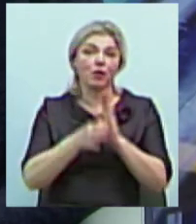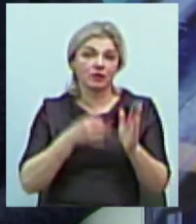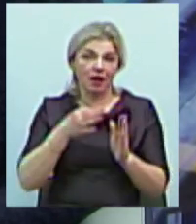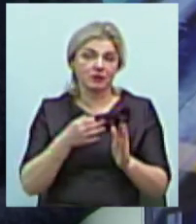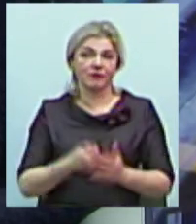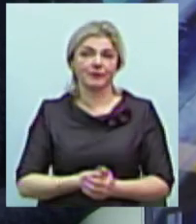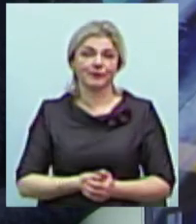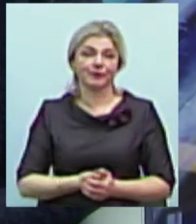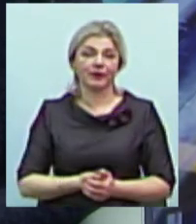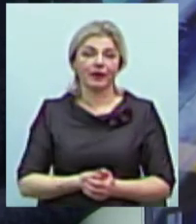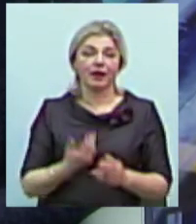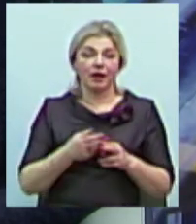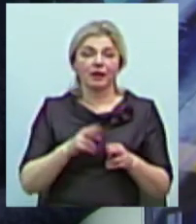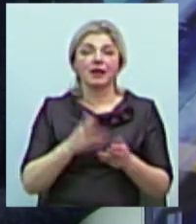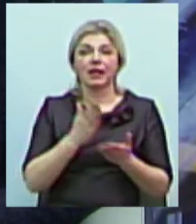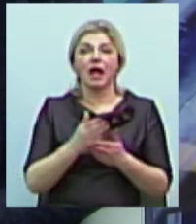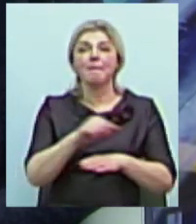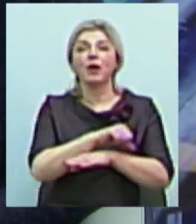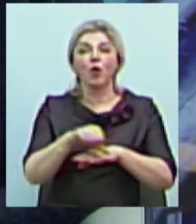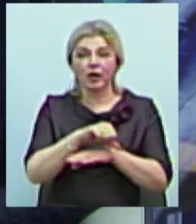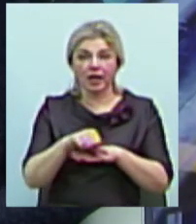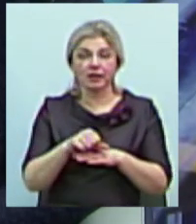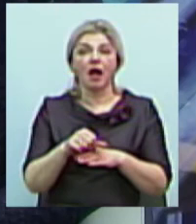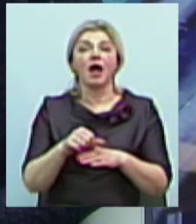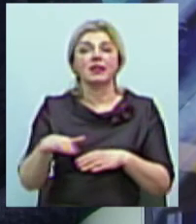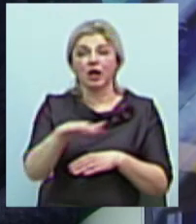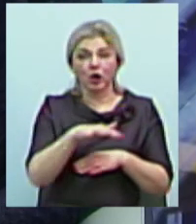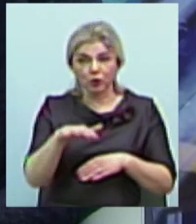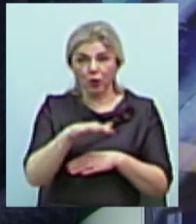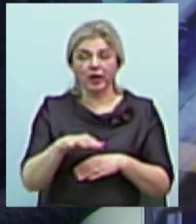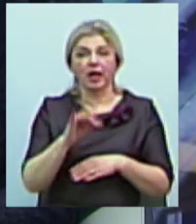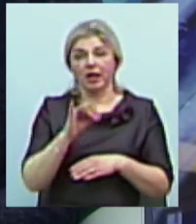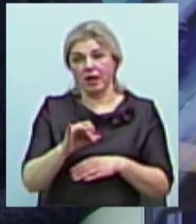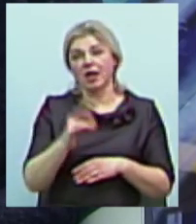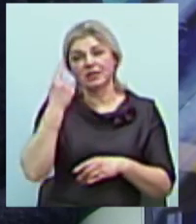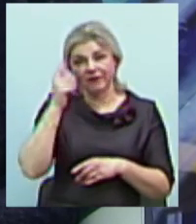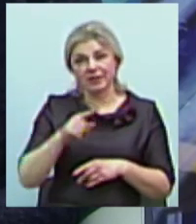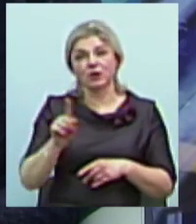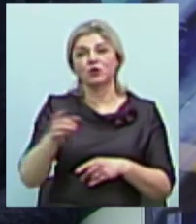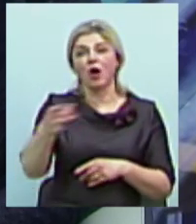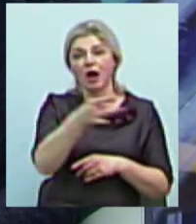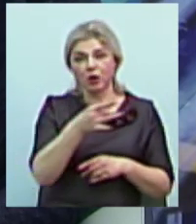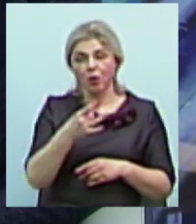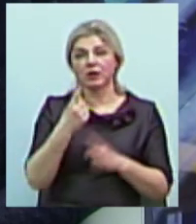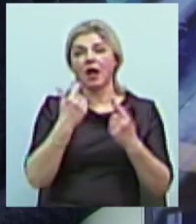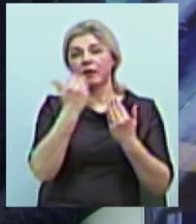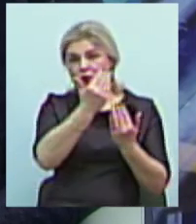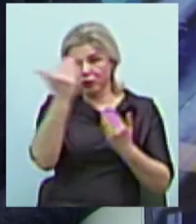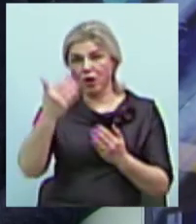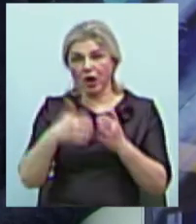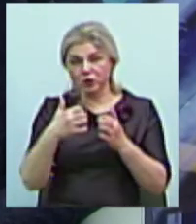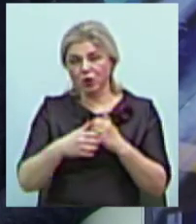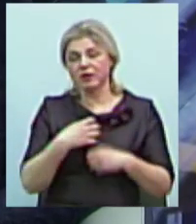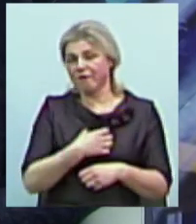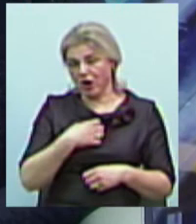Херсон є приграничною територією з окупованою. В них, звісно, райони відіграють значно більшу роль, ніж наші. Мабуть,